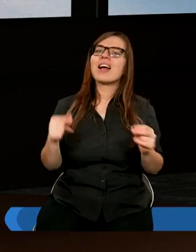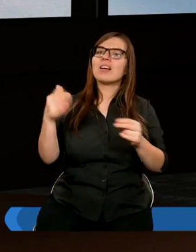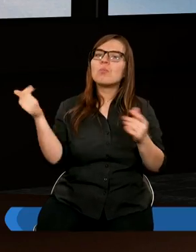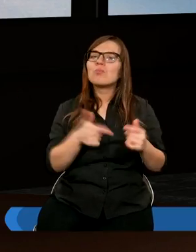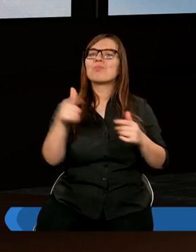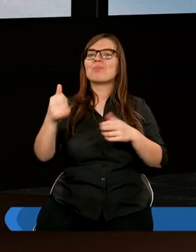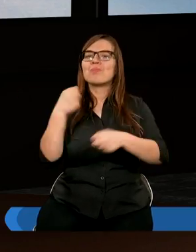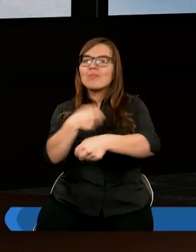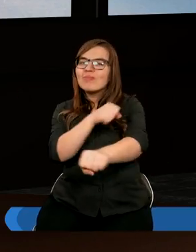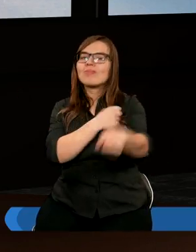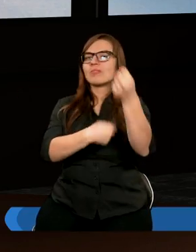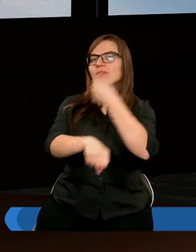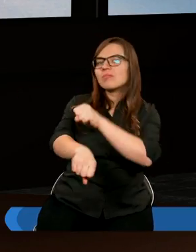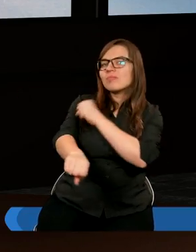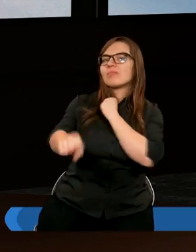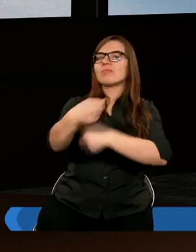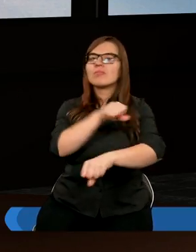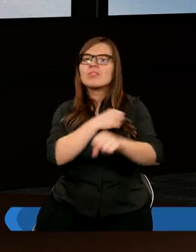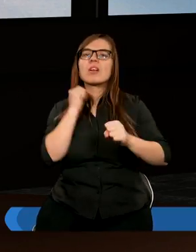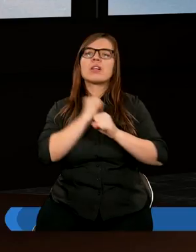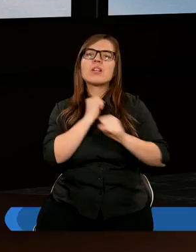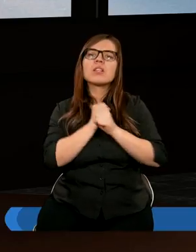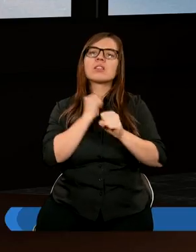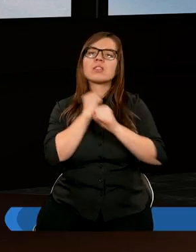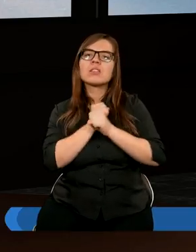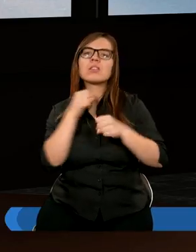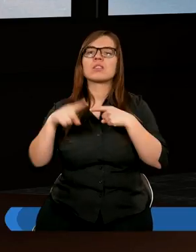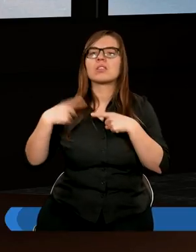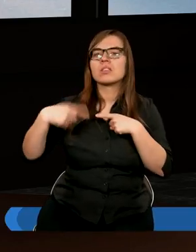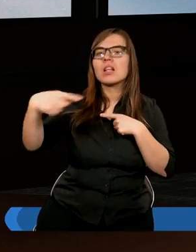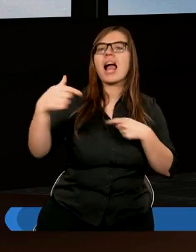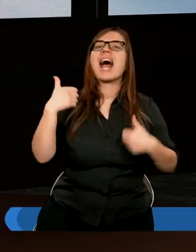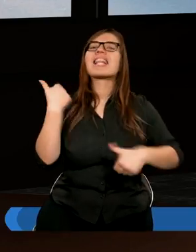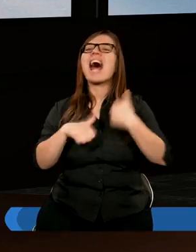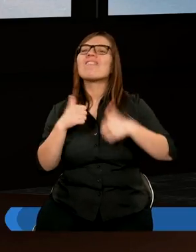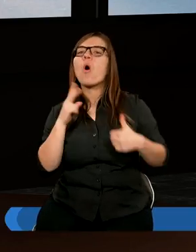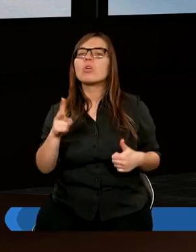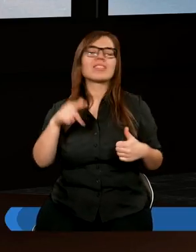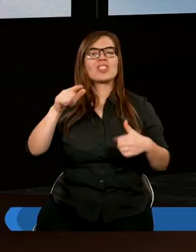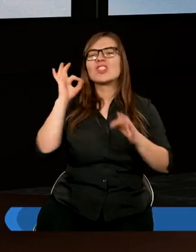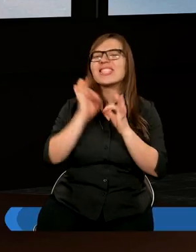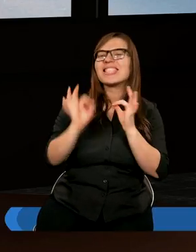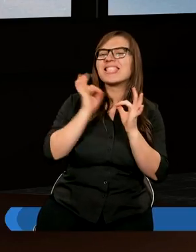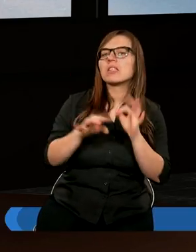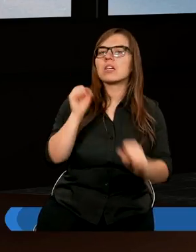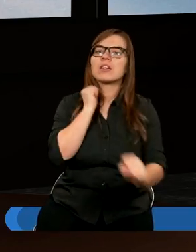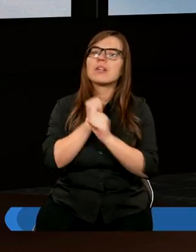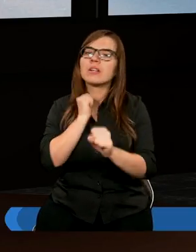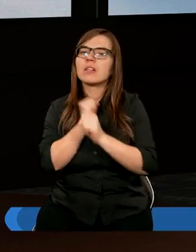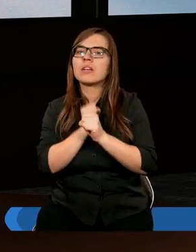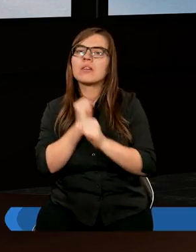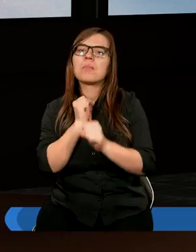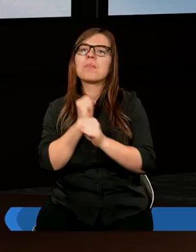męcząca praca. I wydaje się, że zawodnicy szczególnie pracują